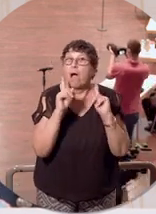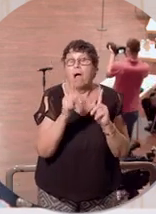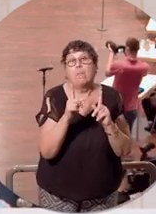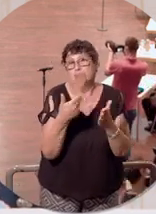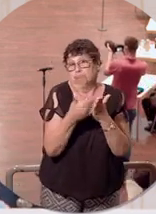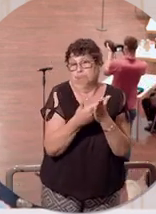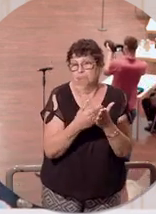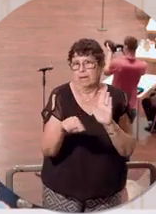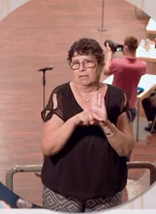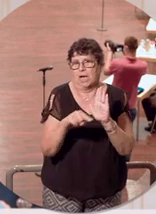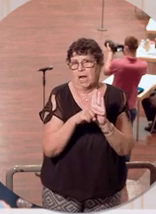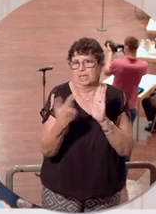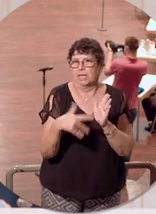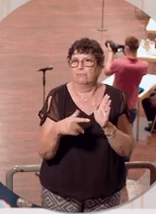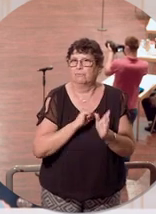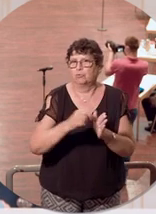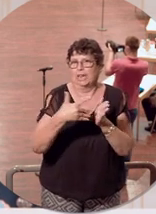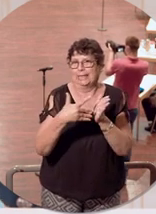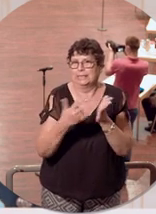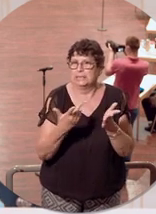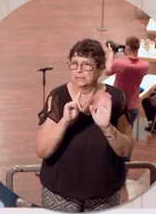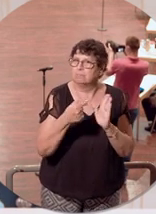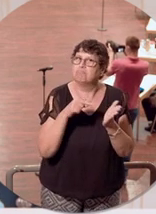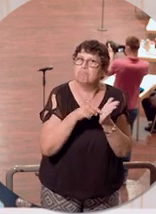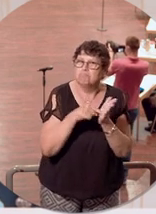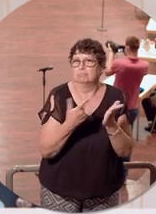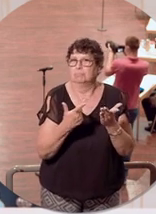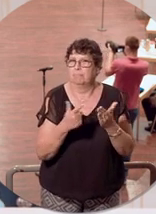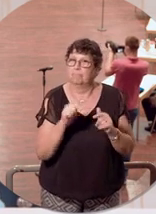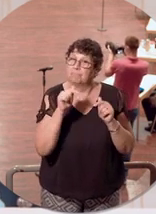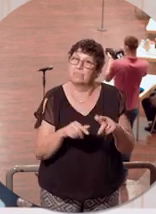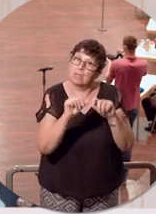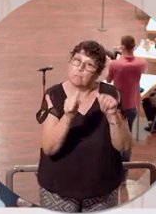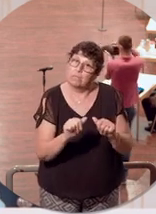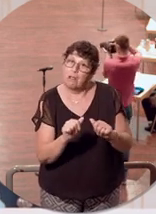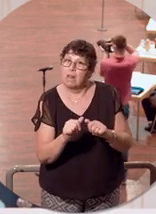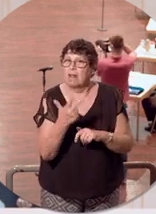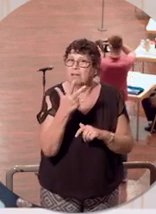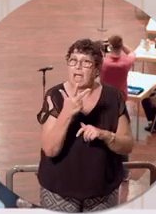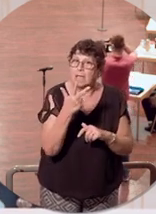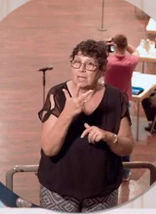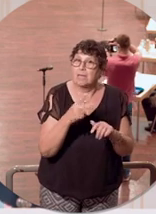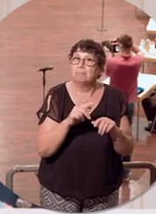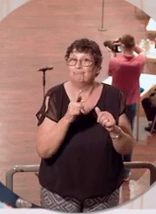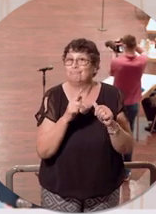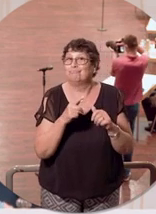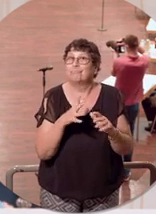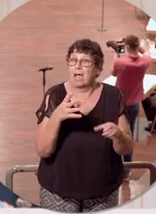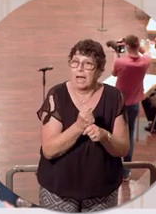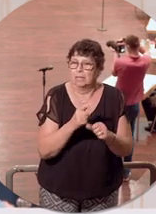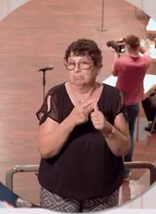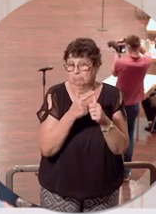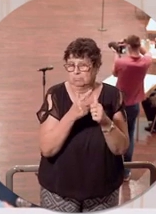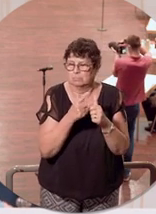Schnelltests und wir wollten mit diesem Modell dreierlei erreichen. Erstens sollten